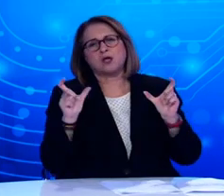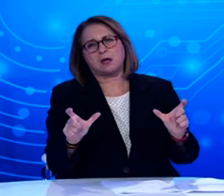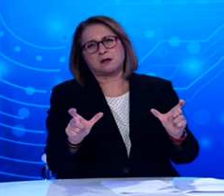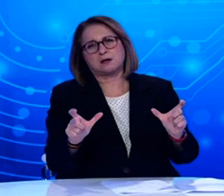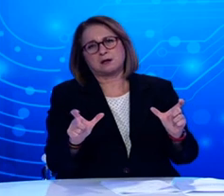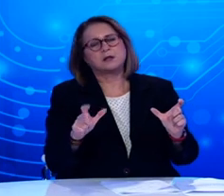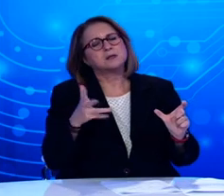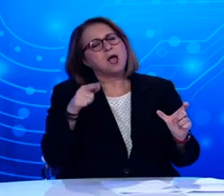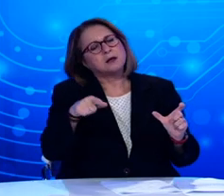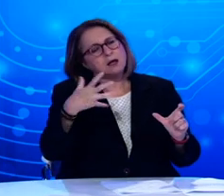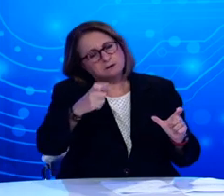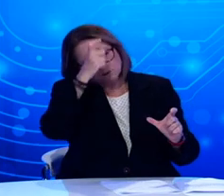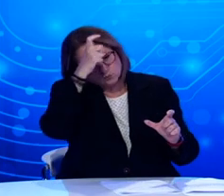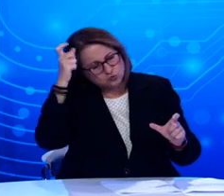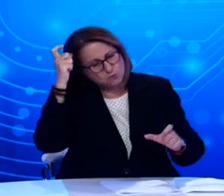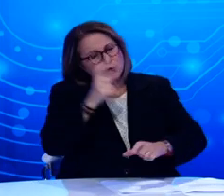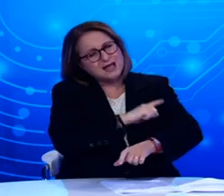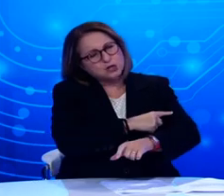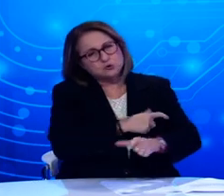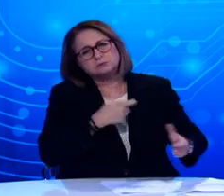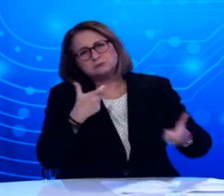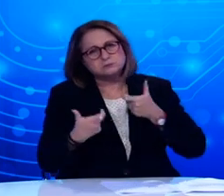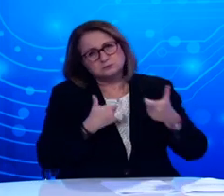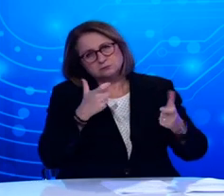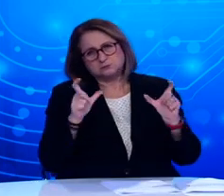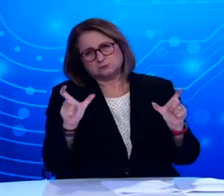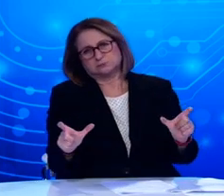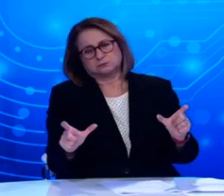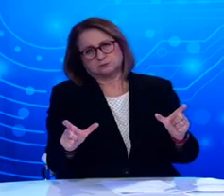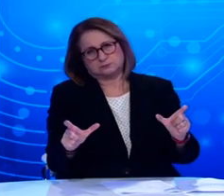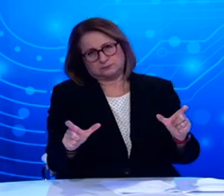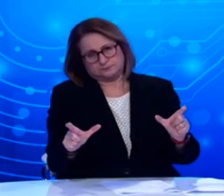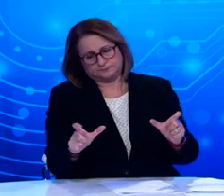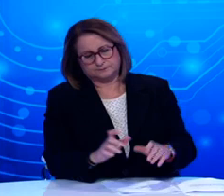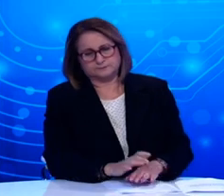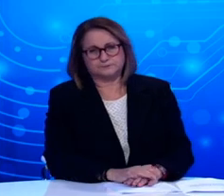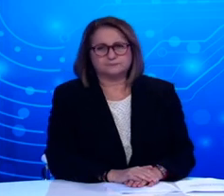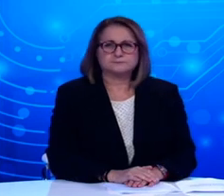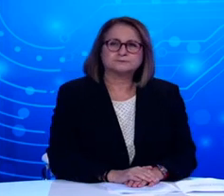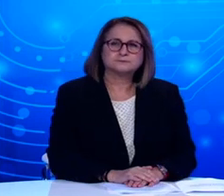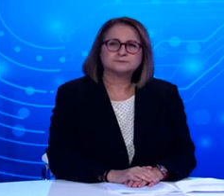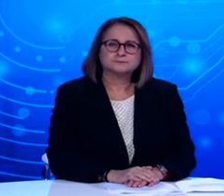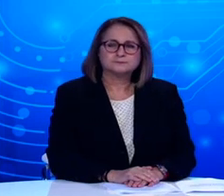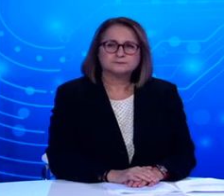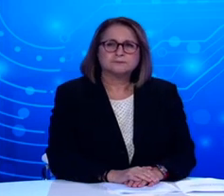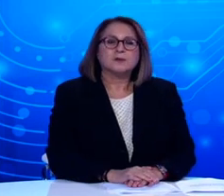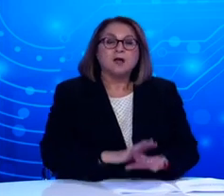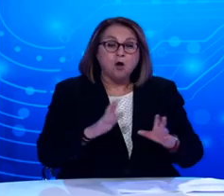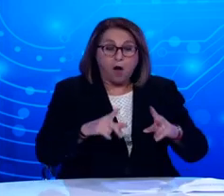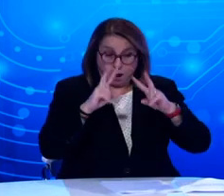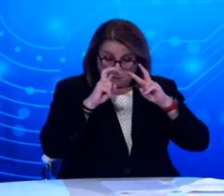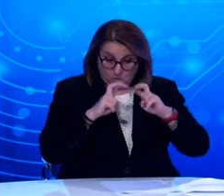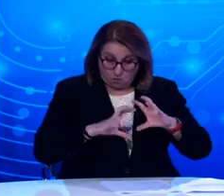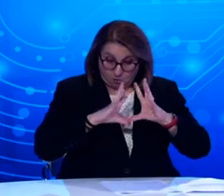υγειονομικού προσωπικού και βεβαίως θα λαμβάνουν την απαραίτητη υγειονομική φροντίδα. Από την ανάλυση των επιδημιολογικών